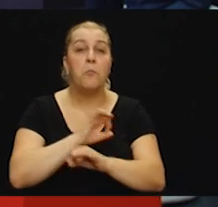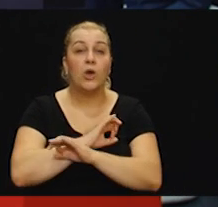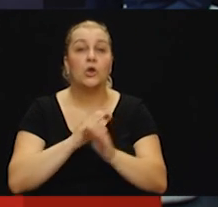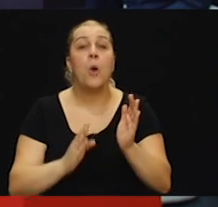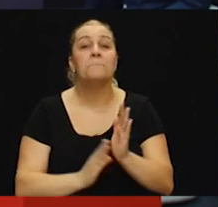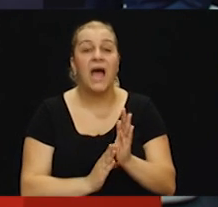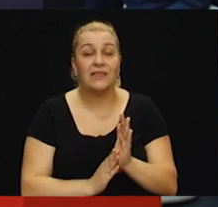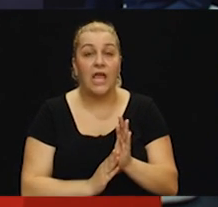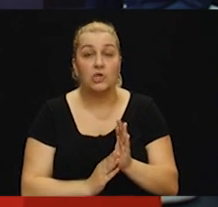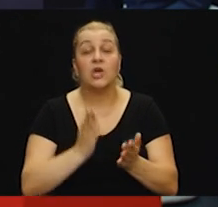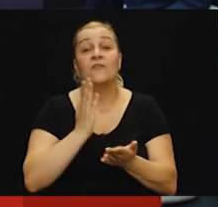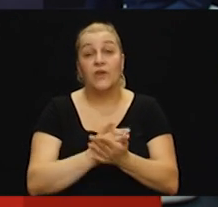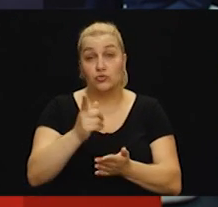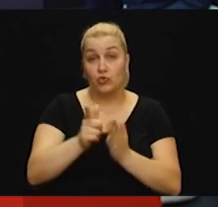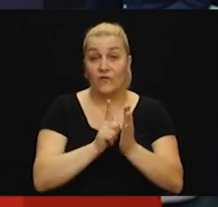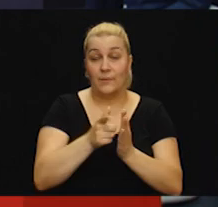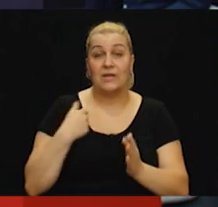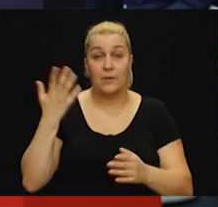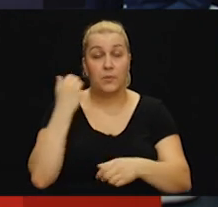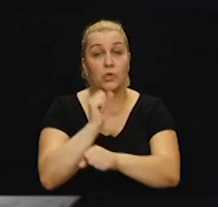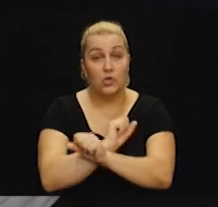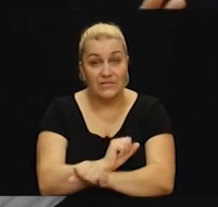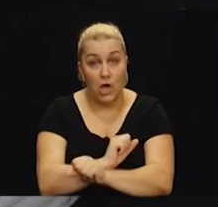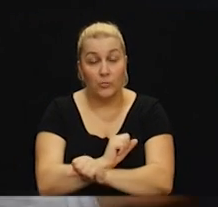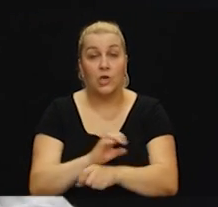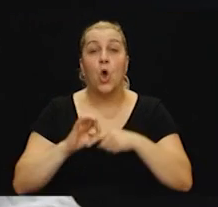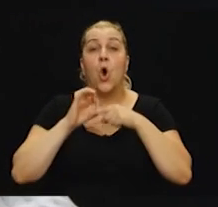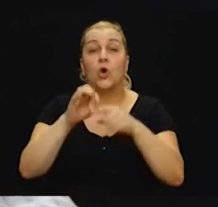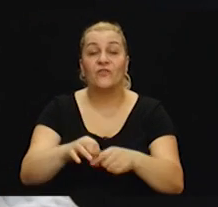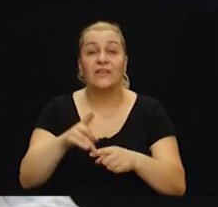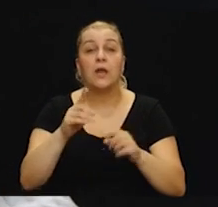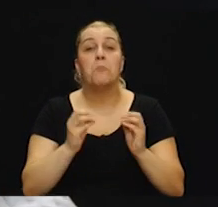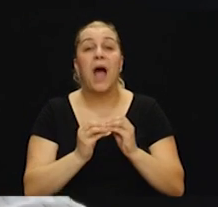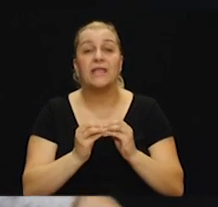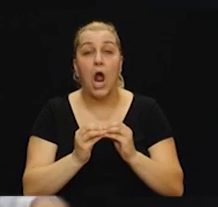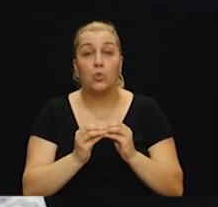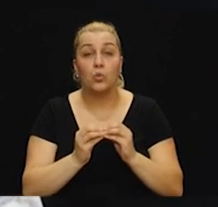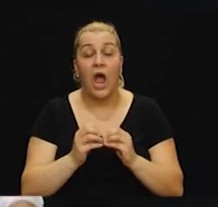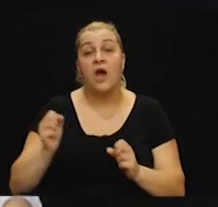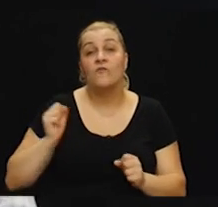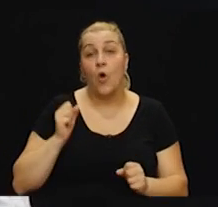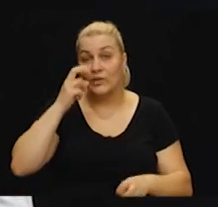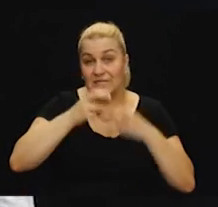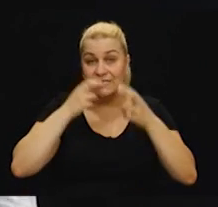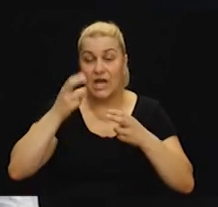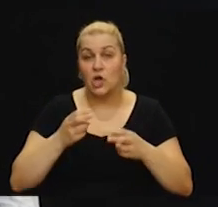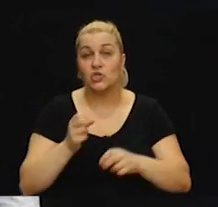Matijaš. Ja sam istaljavija zaroljen, odveden sam u Banja Luku, u Vojno-istražni zatvor,